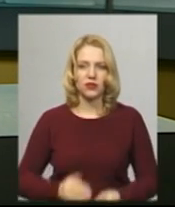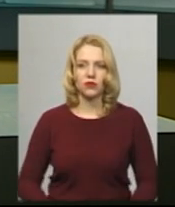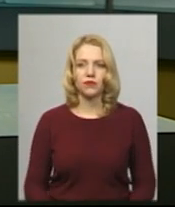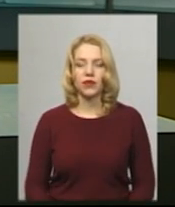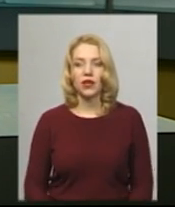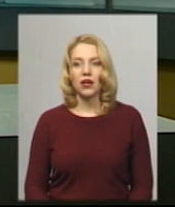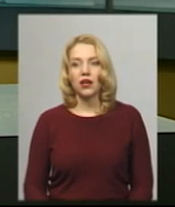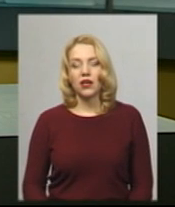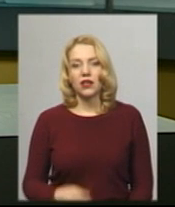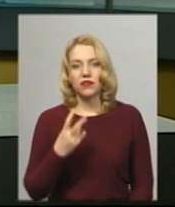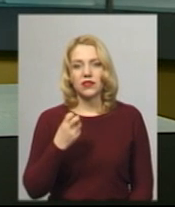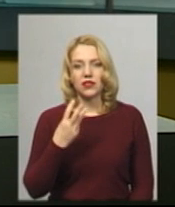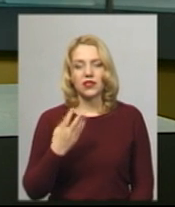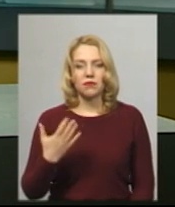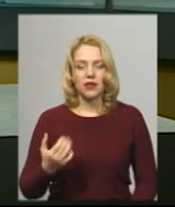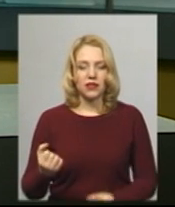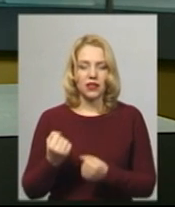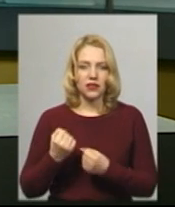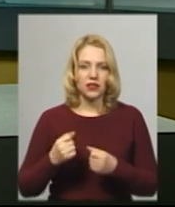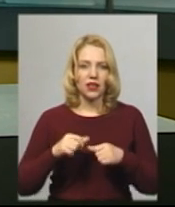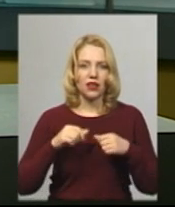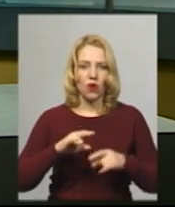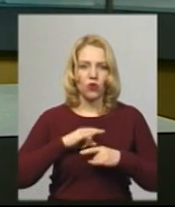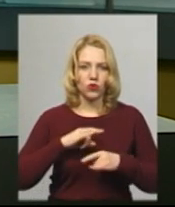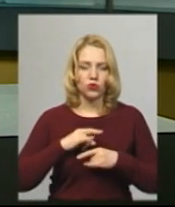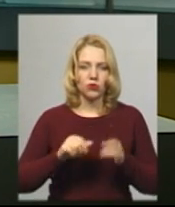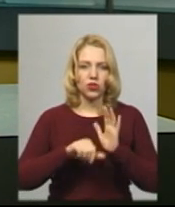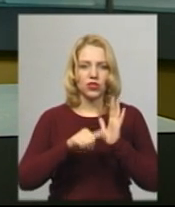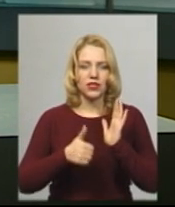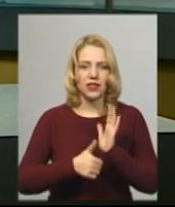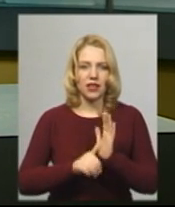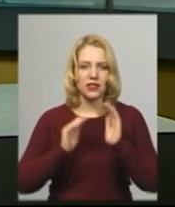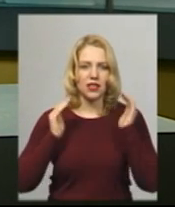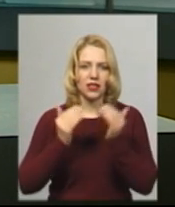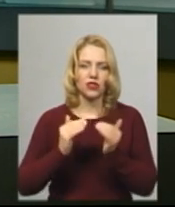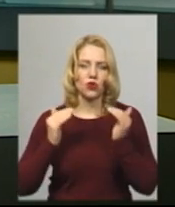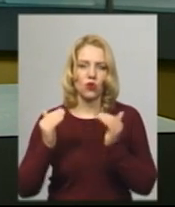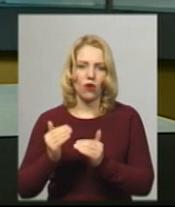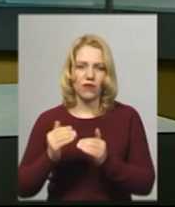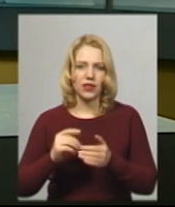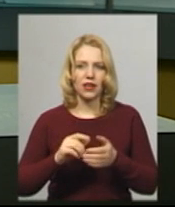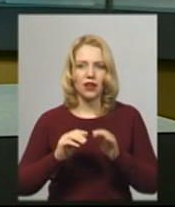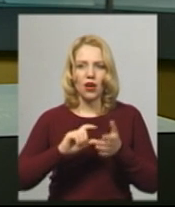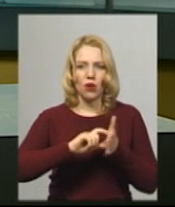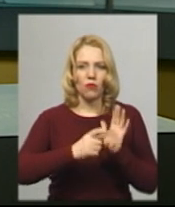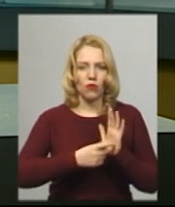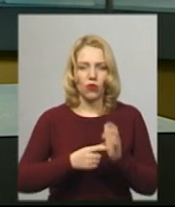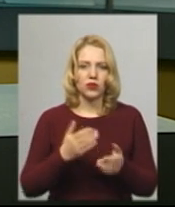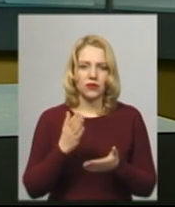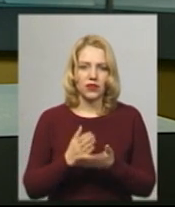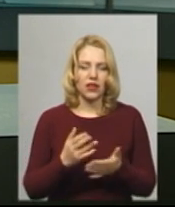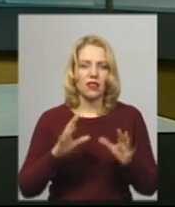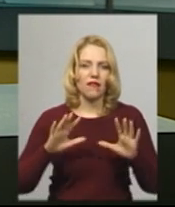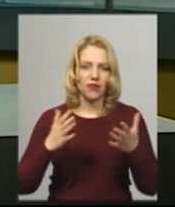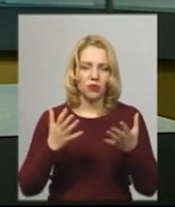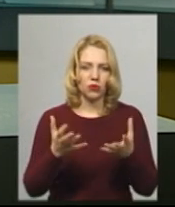235 захисних костюмів для персоналу та 16 ізольованих боксів є у наявності у Хмельницькій міській інфекційній лікарні на випадок прийому